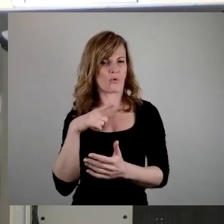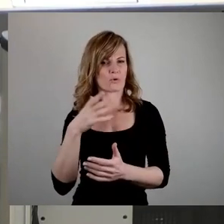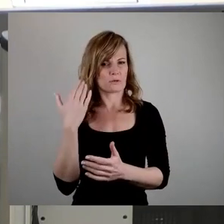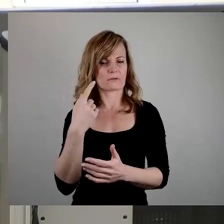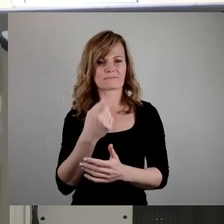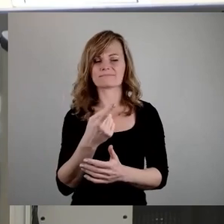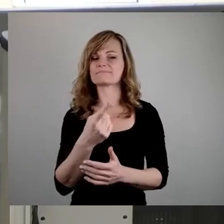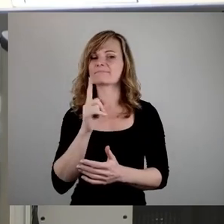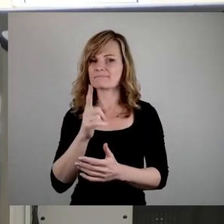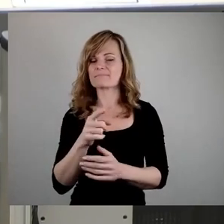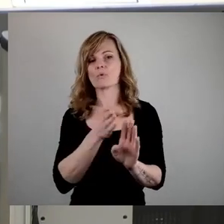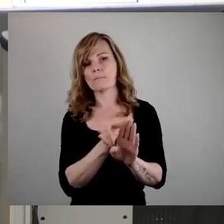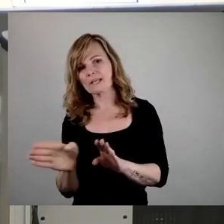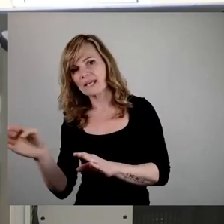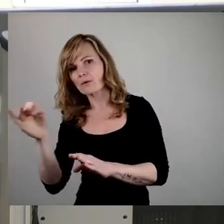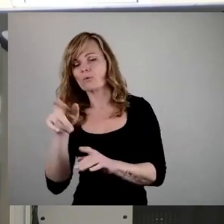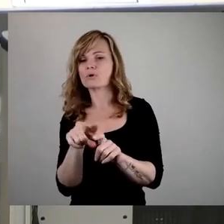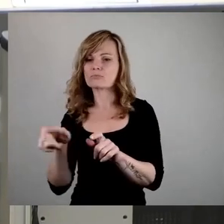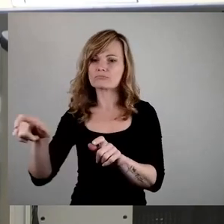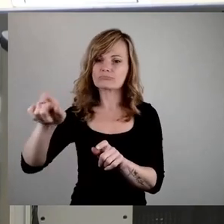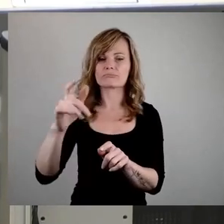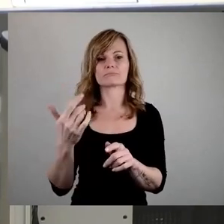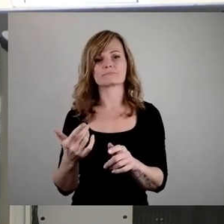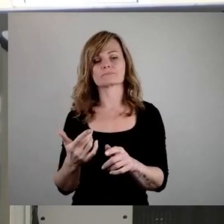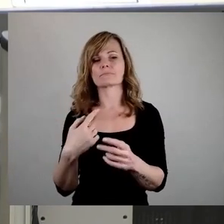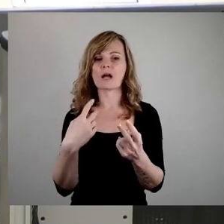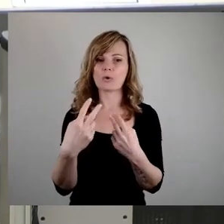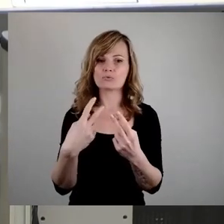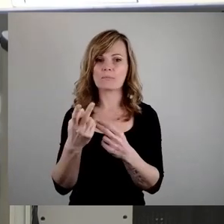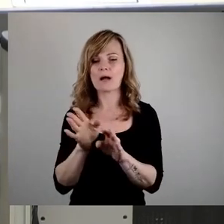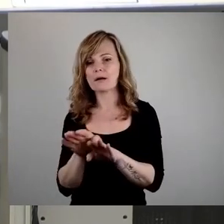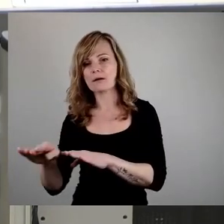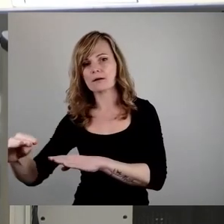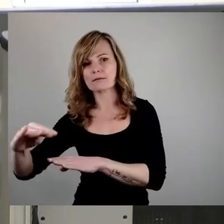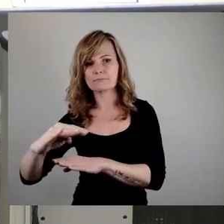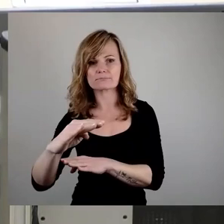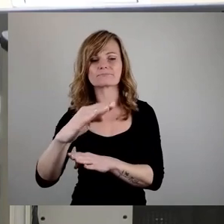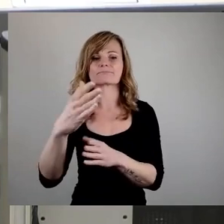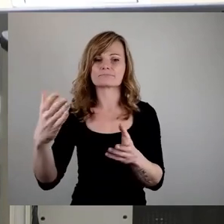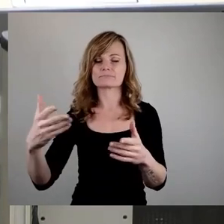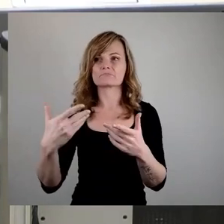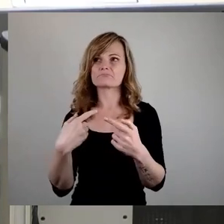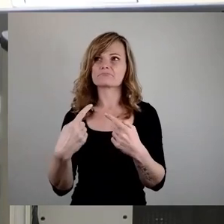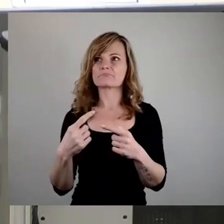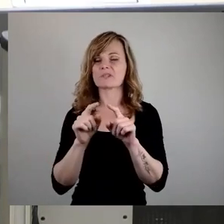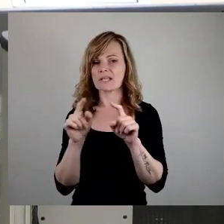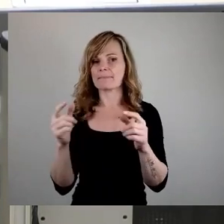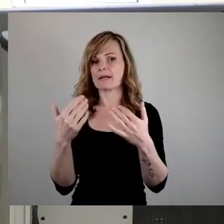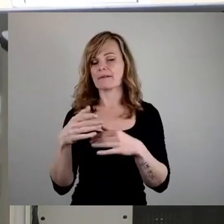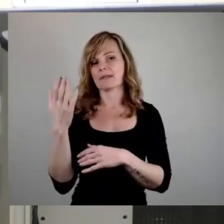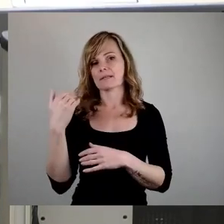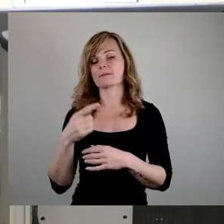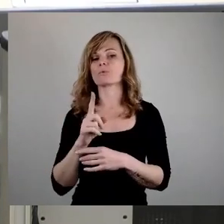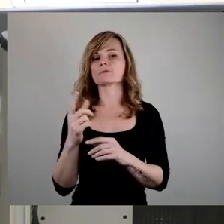Umgehungsstraßen, Autobahnzubringer gesprochen. Und die